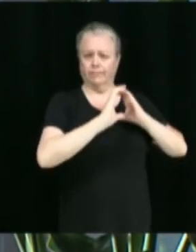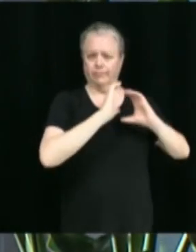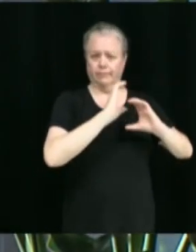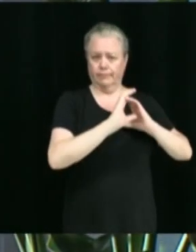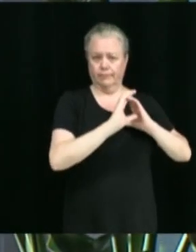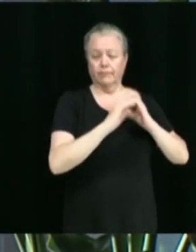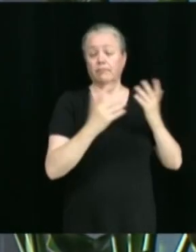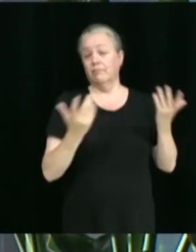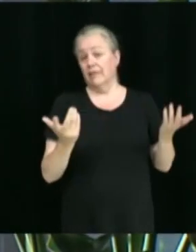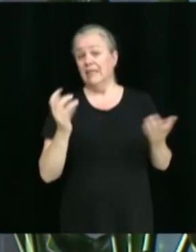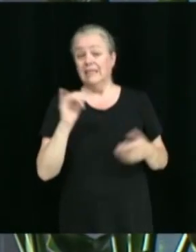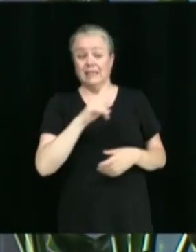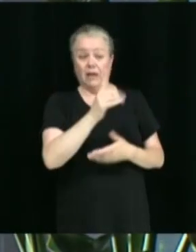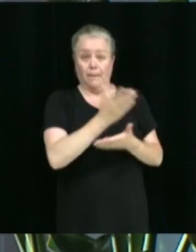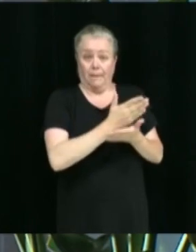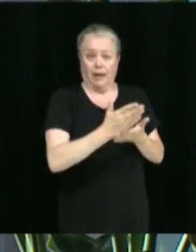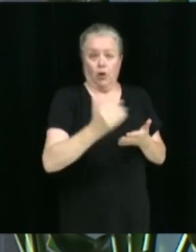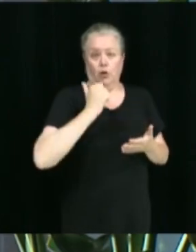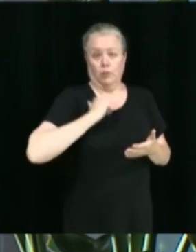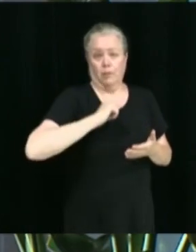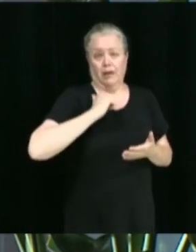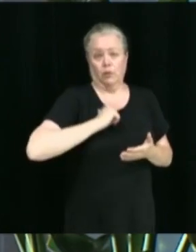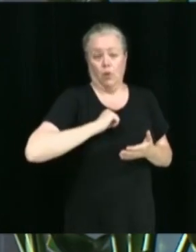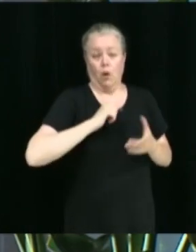la prolongation de la période probatoire.